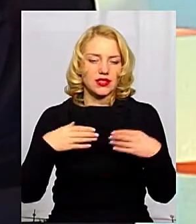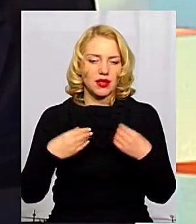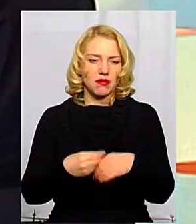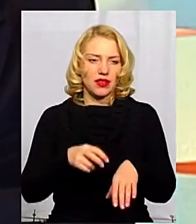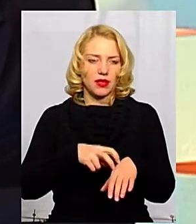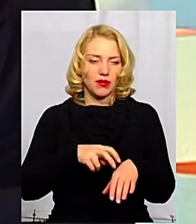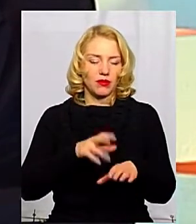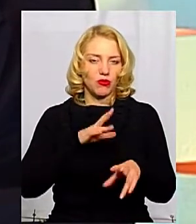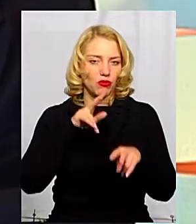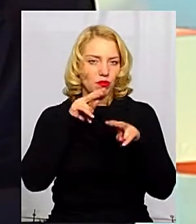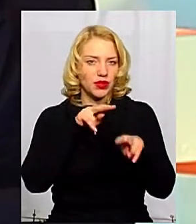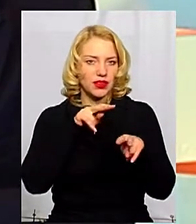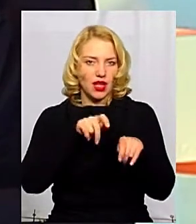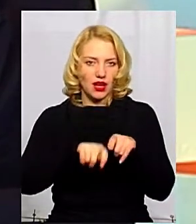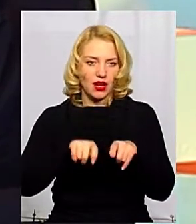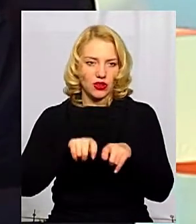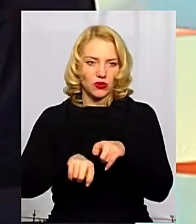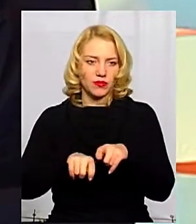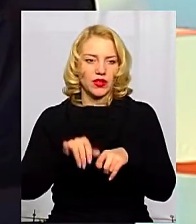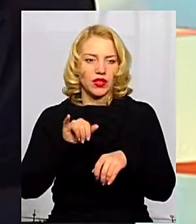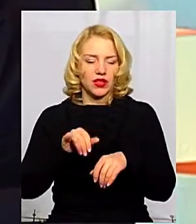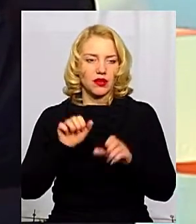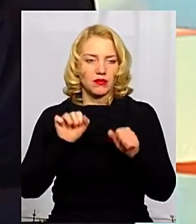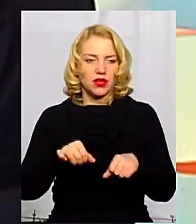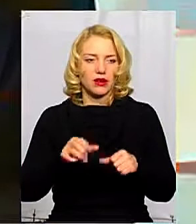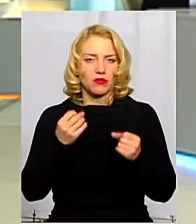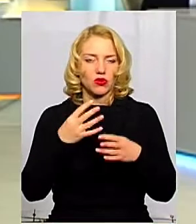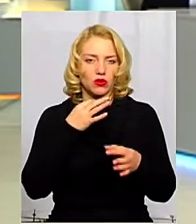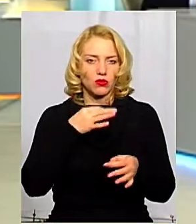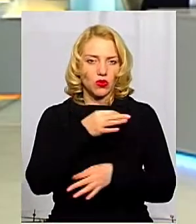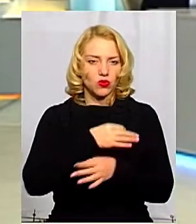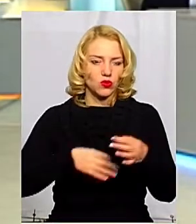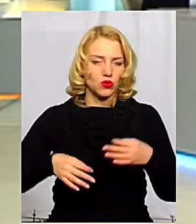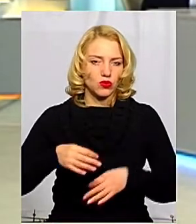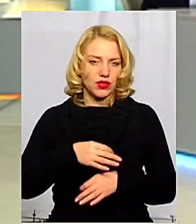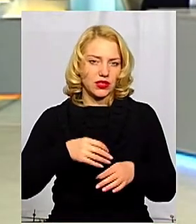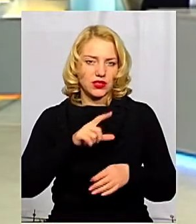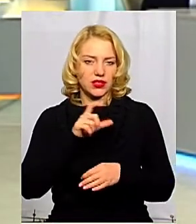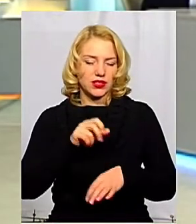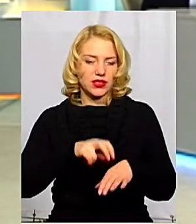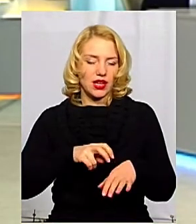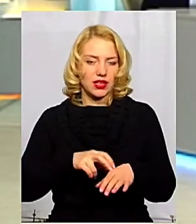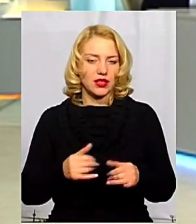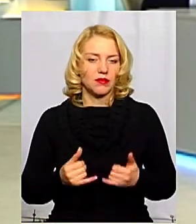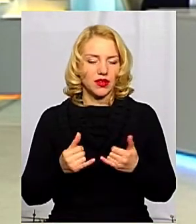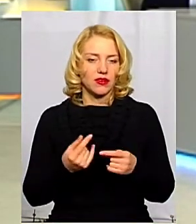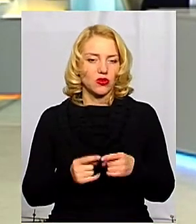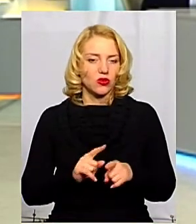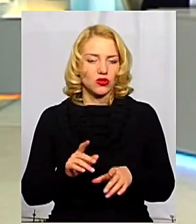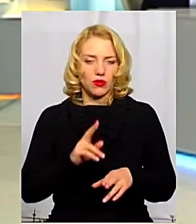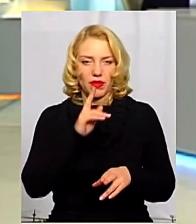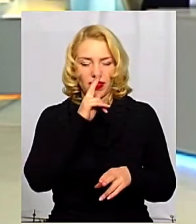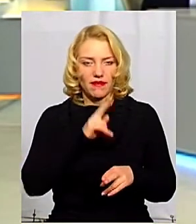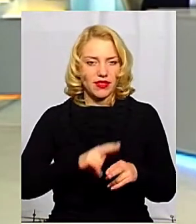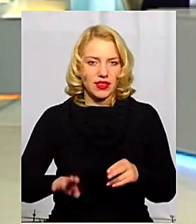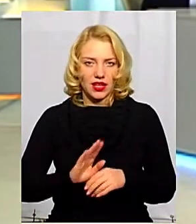Тобто був під наглядом, міг проконсультуватися з лікарем, для того, щоб не втратити,